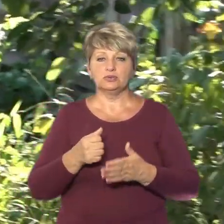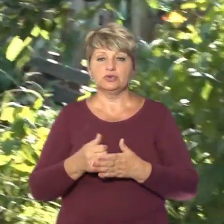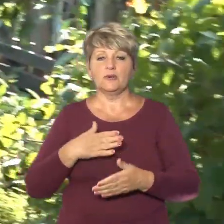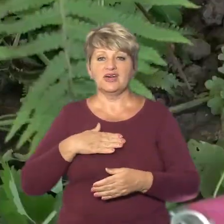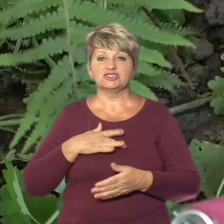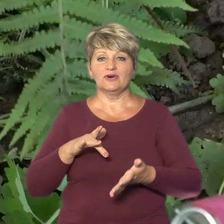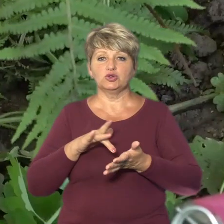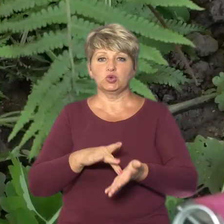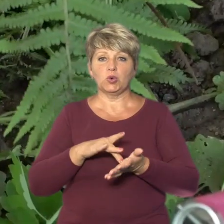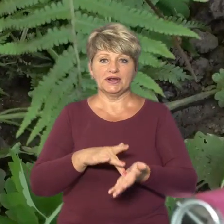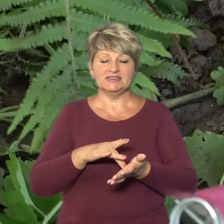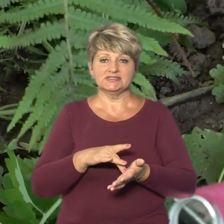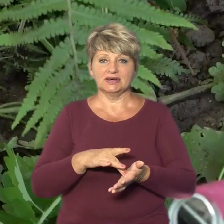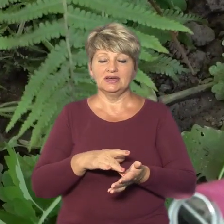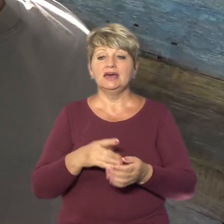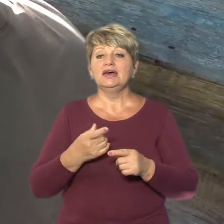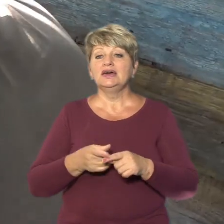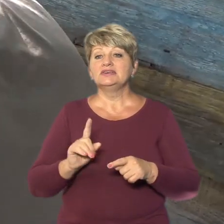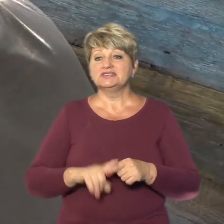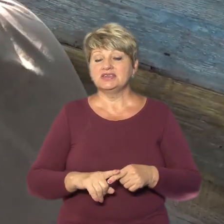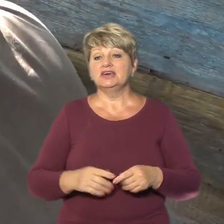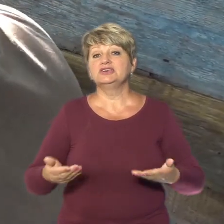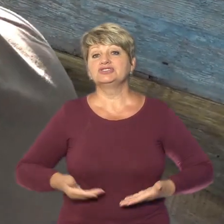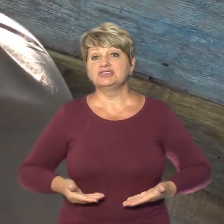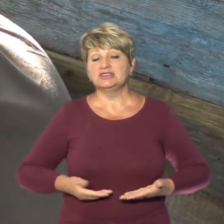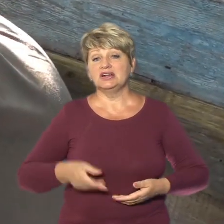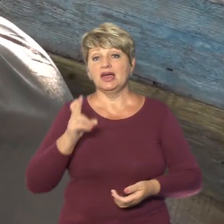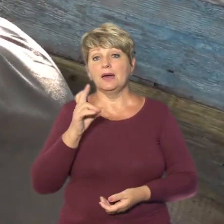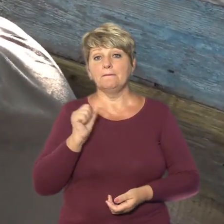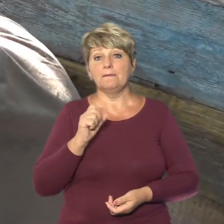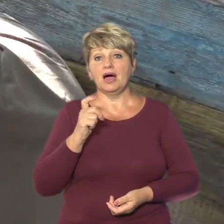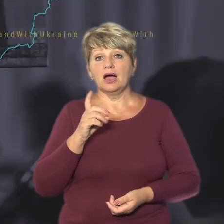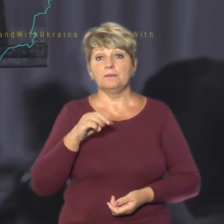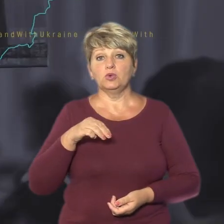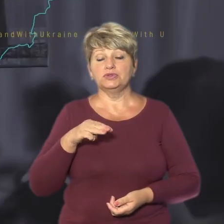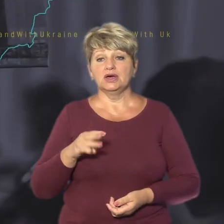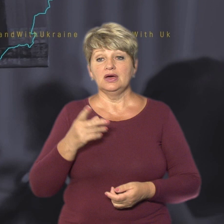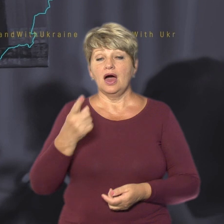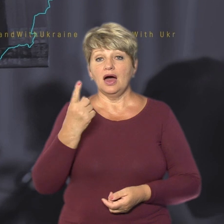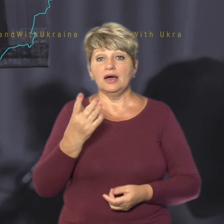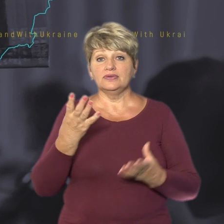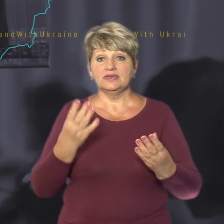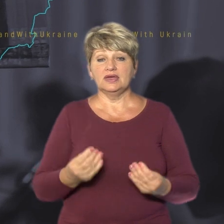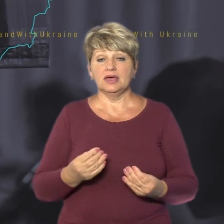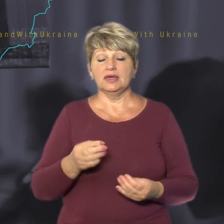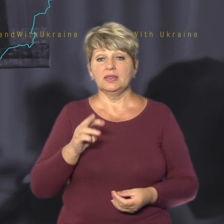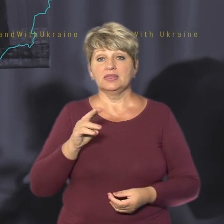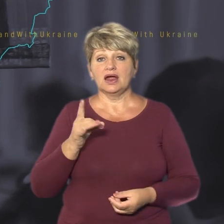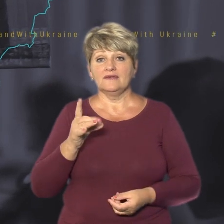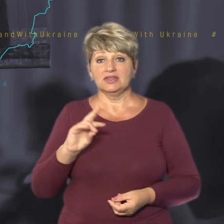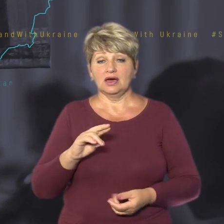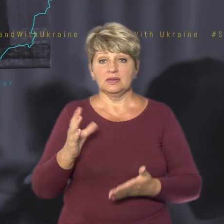кілометрів. Це корінні жителі Бахмута, жартує військовий Олександр. Їх водин із днів травня знайшов після